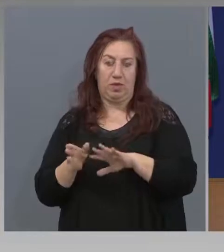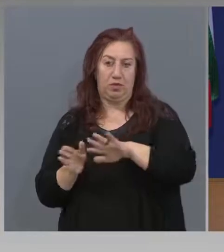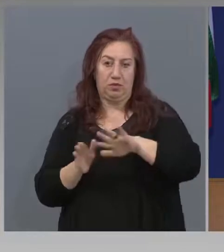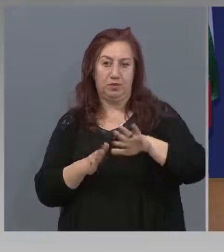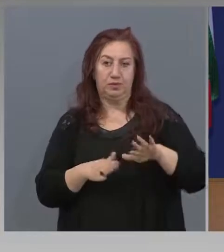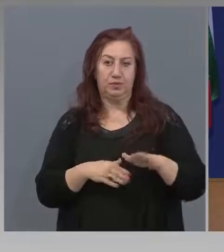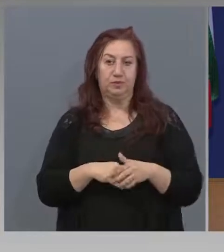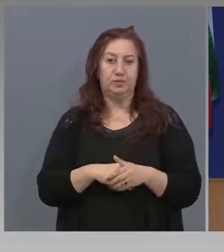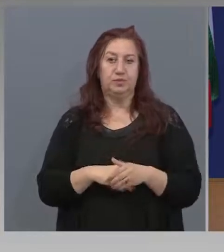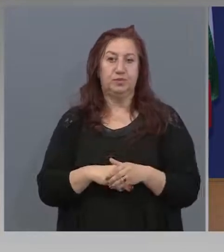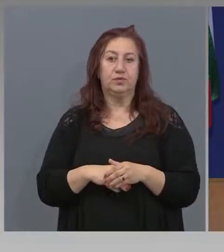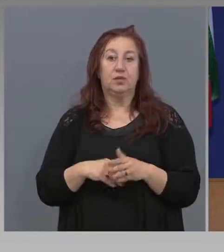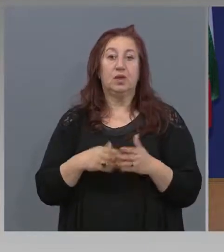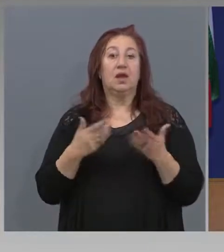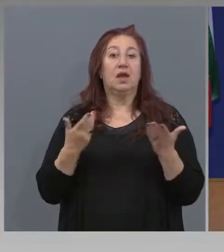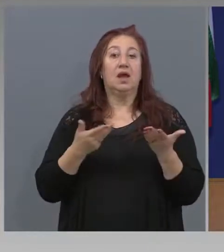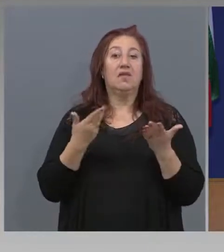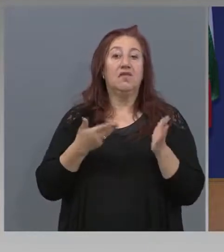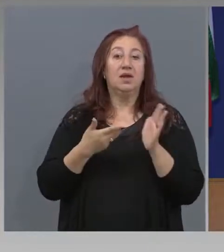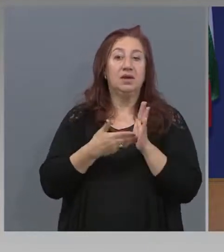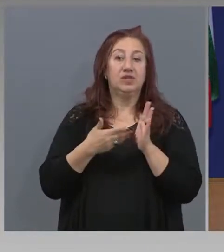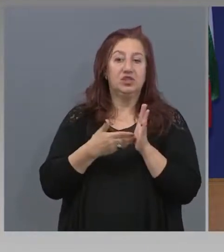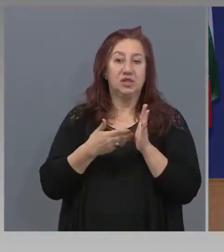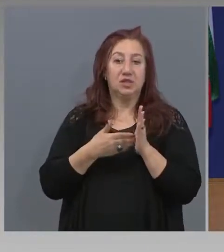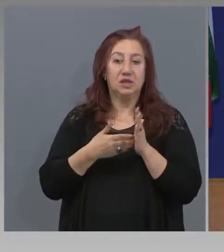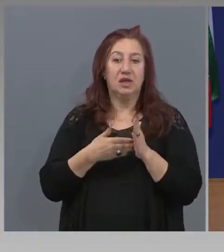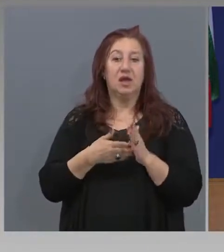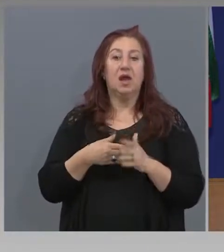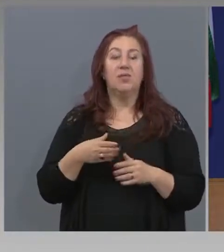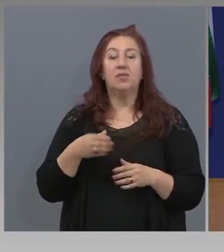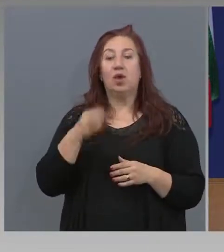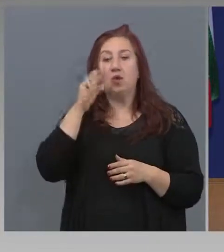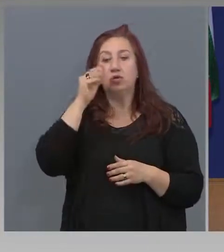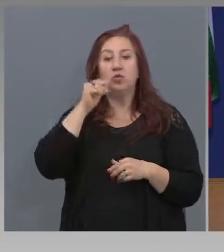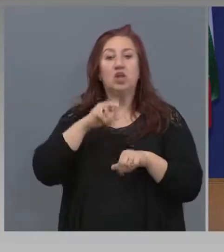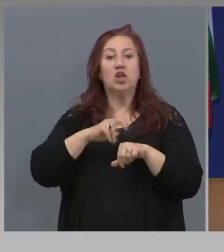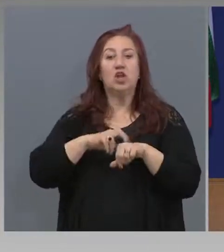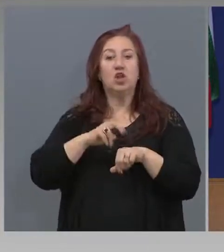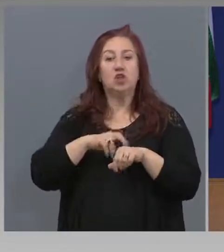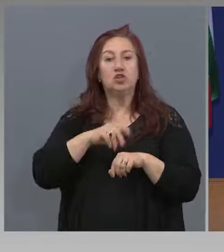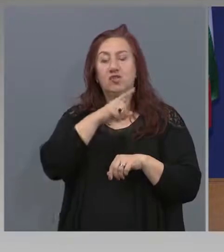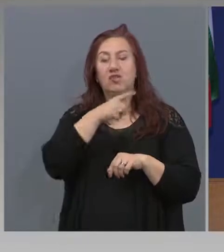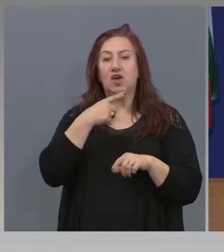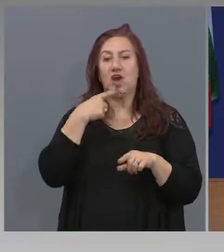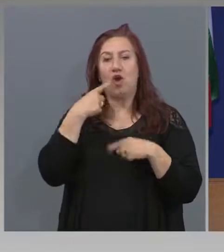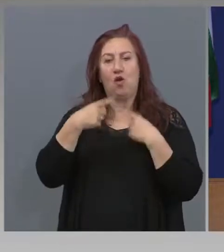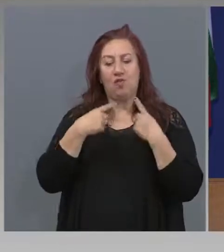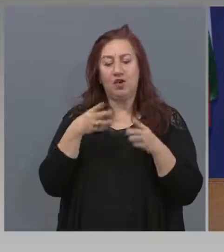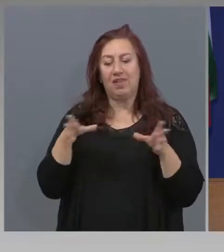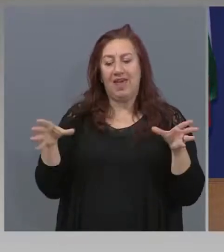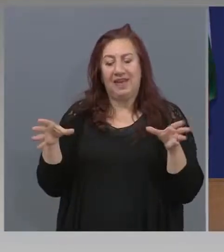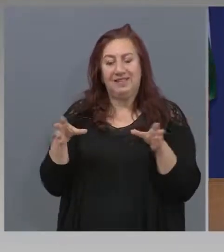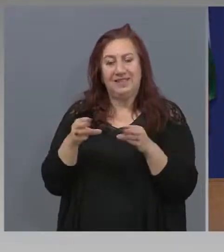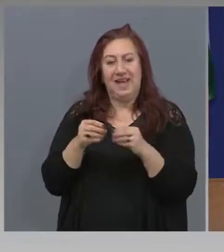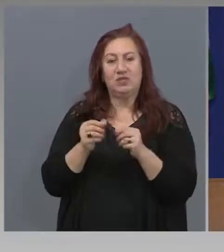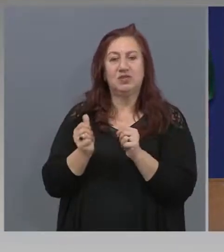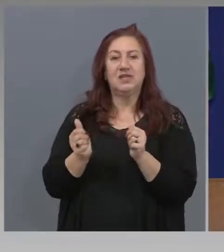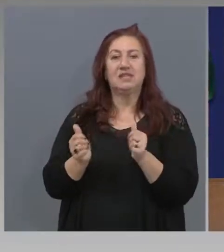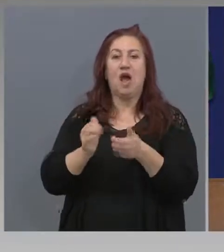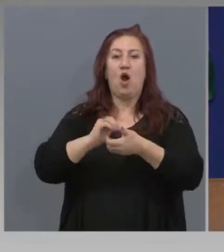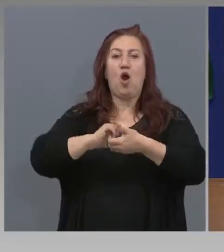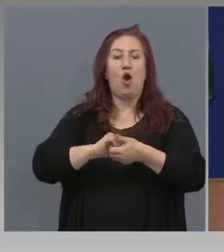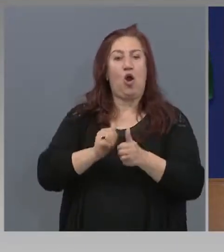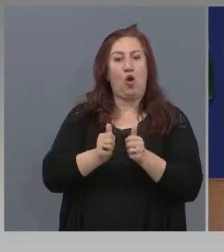господин Доншев и гоалиционните партньори за туризъм, за